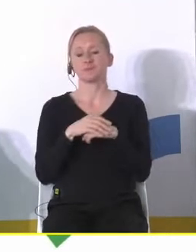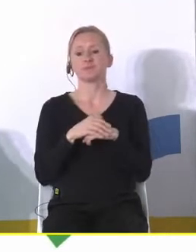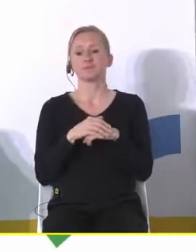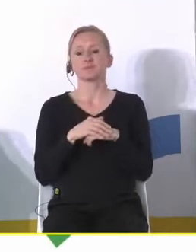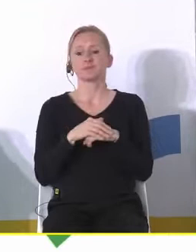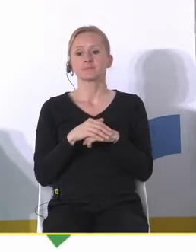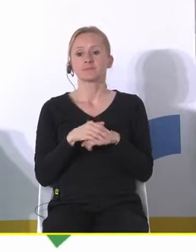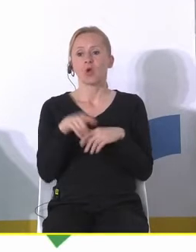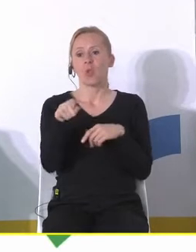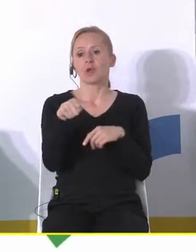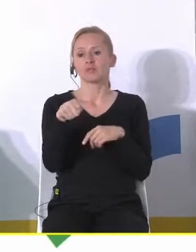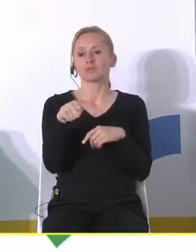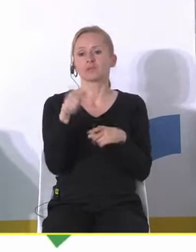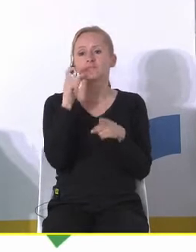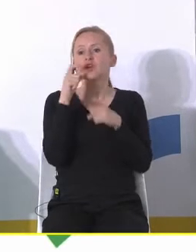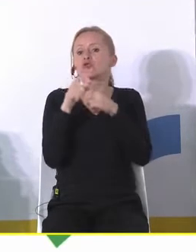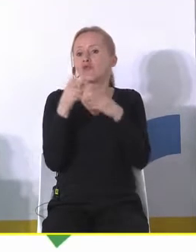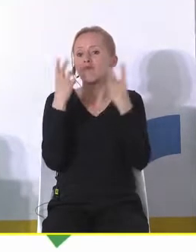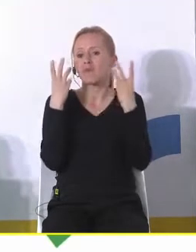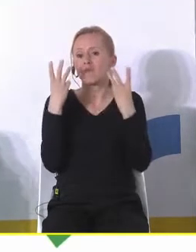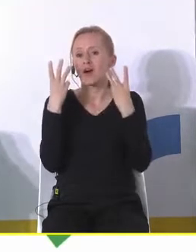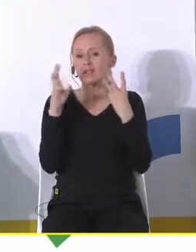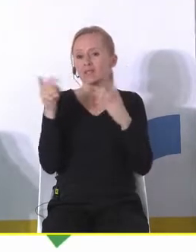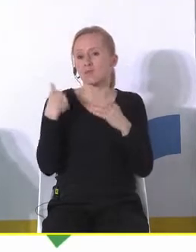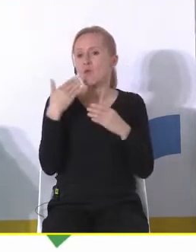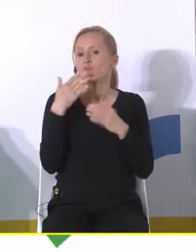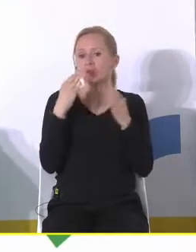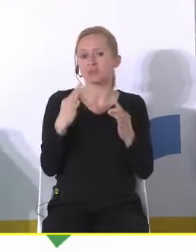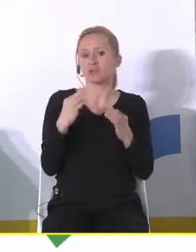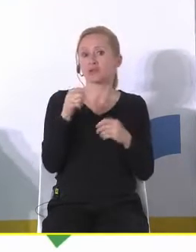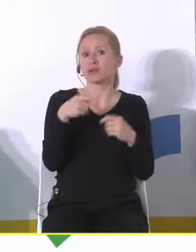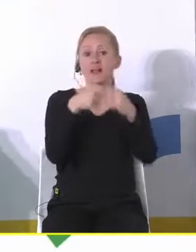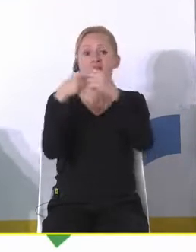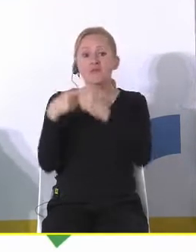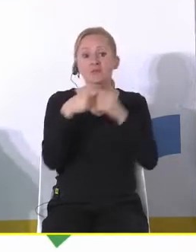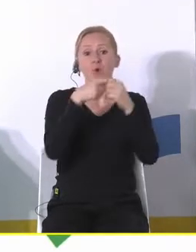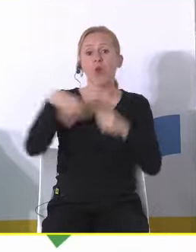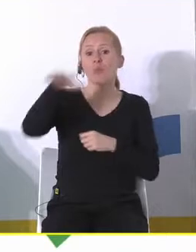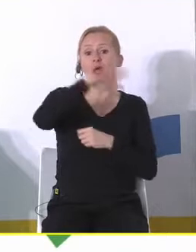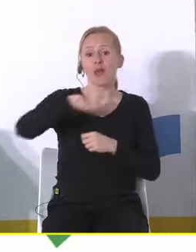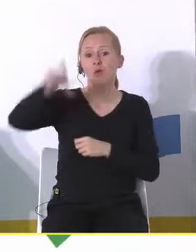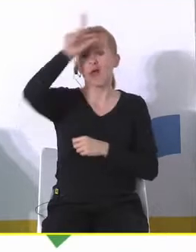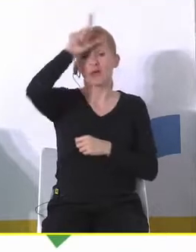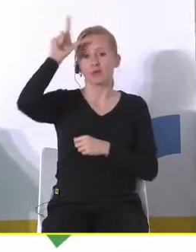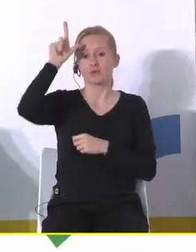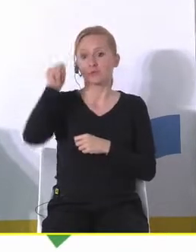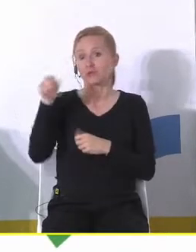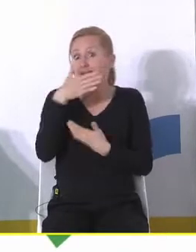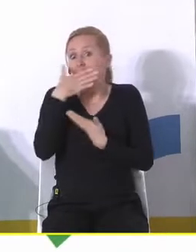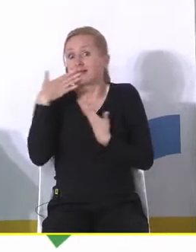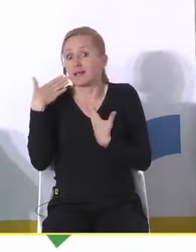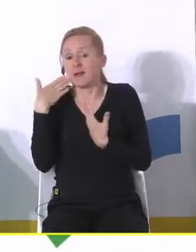no i od tego to jest słowo klucz bo o tym właśnie mówimy tak znaczy czy jest wspólnota lokalna czy jej nie ma i teraz